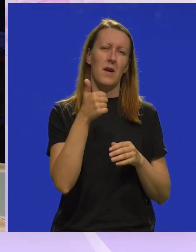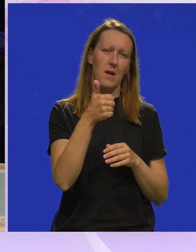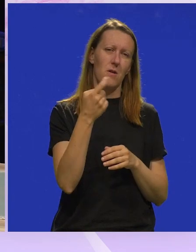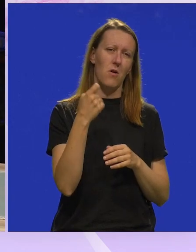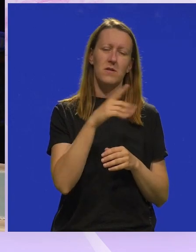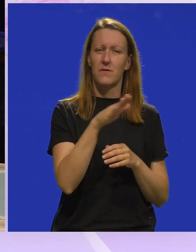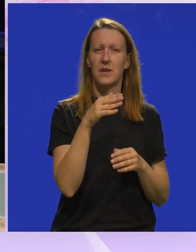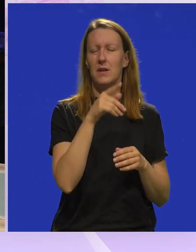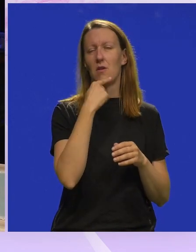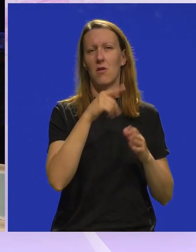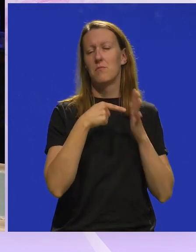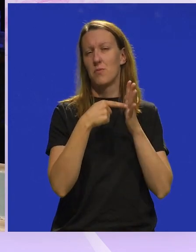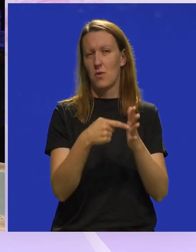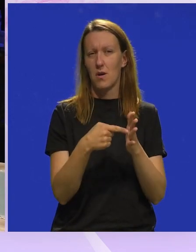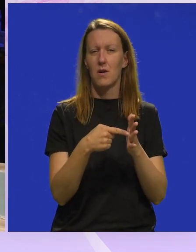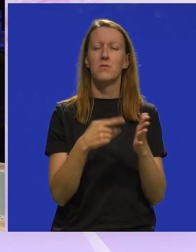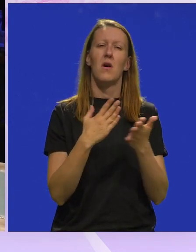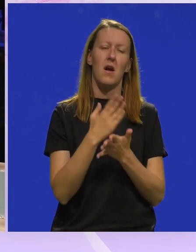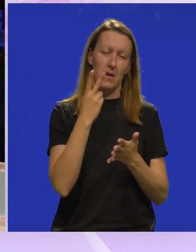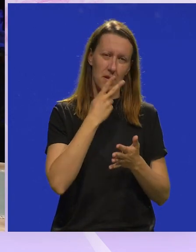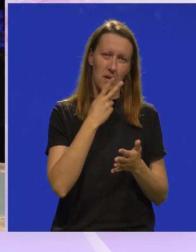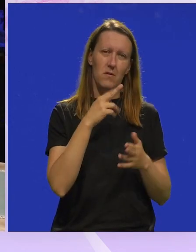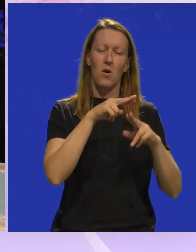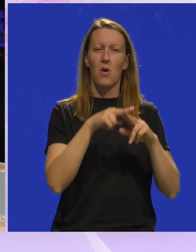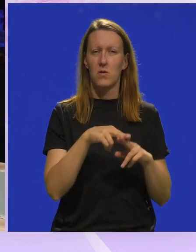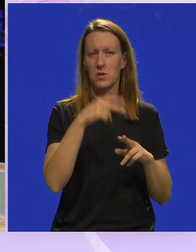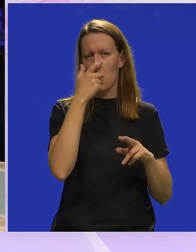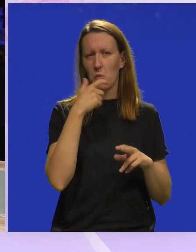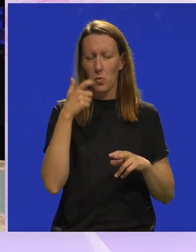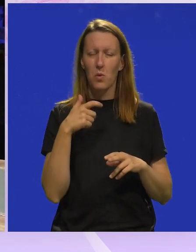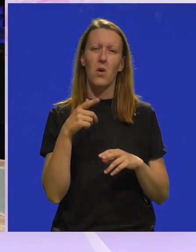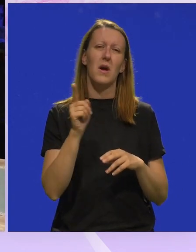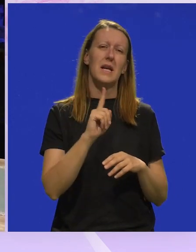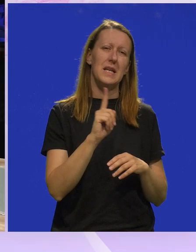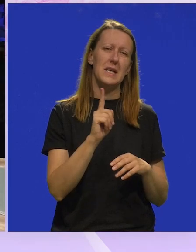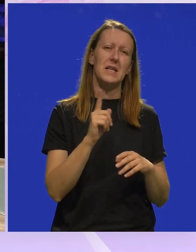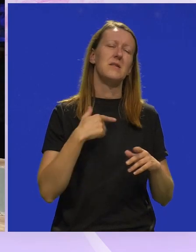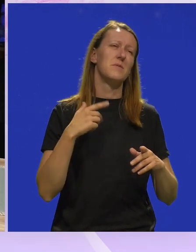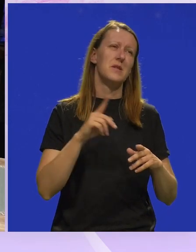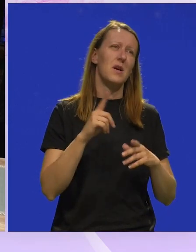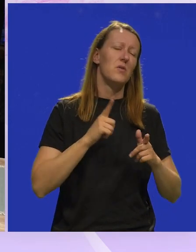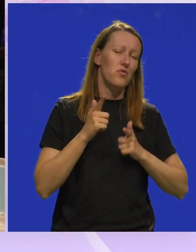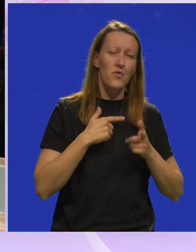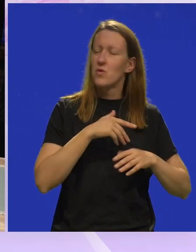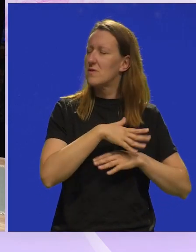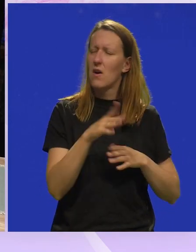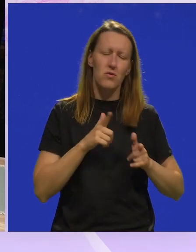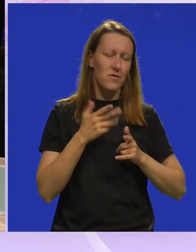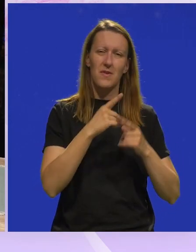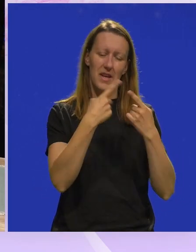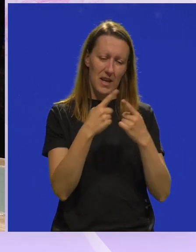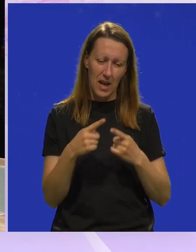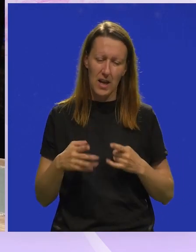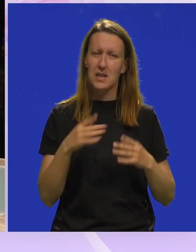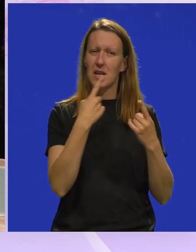jedna od svih punica koje se predstavljaju. Ali, naravno, ostale uloge mi smo uživali u svakoj, sve su